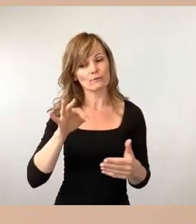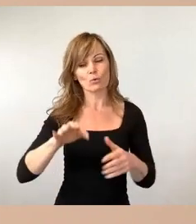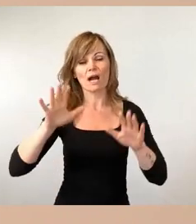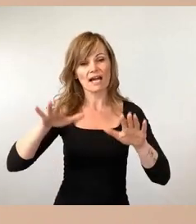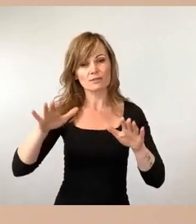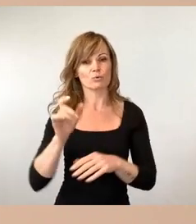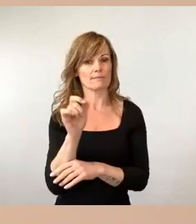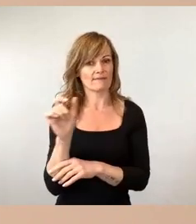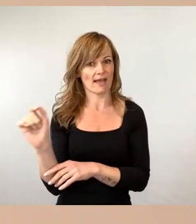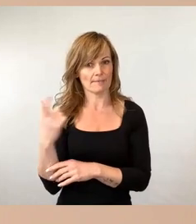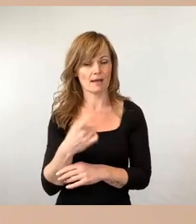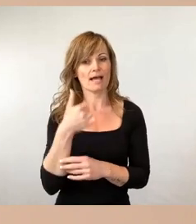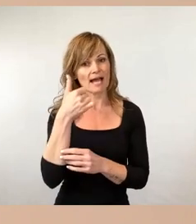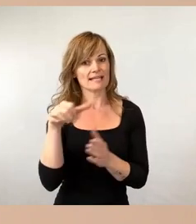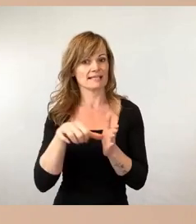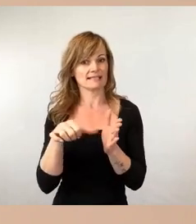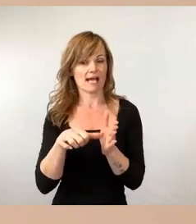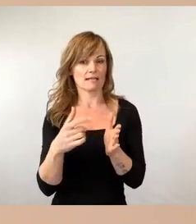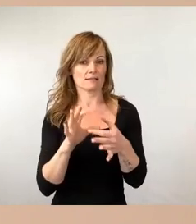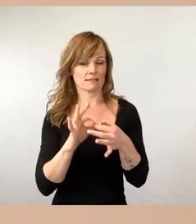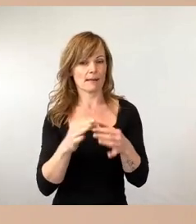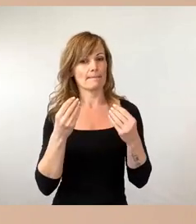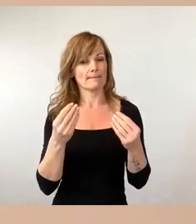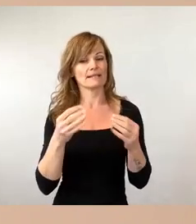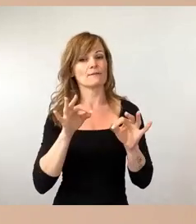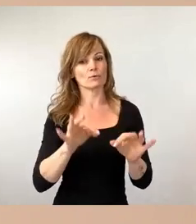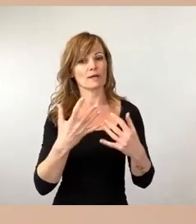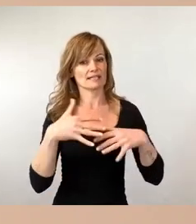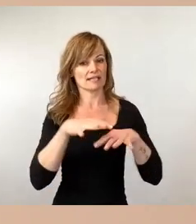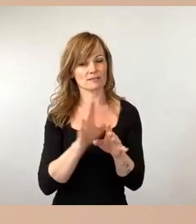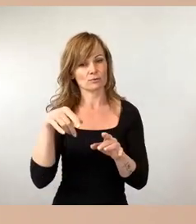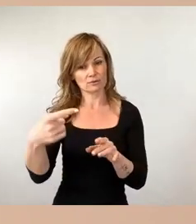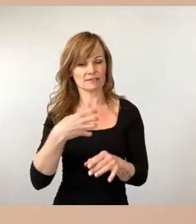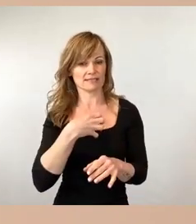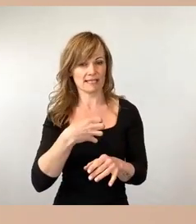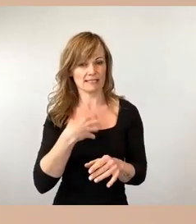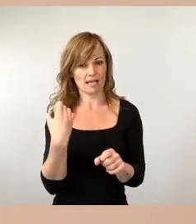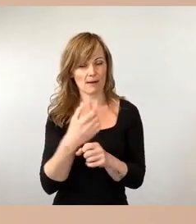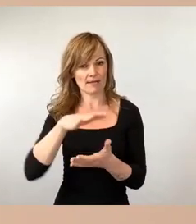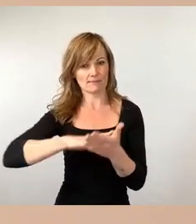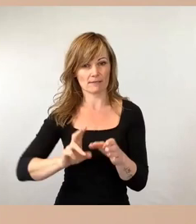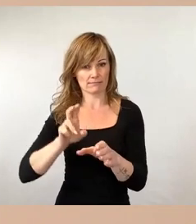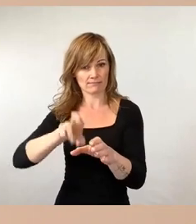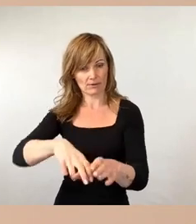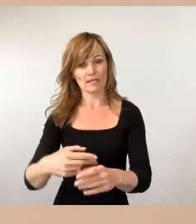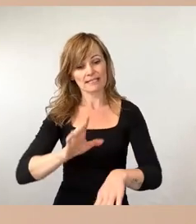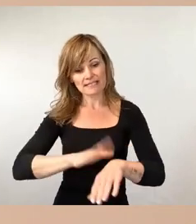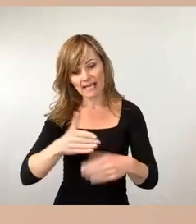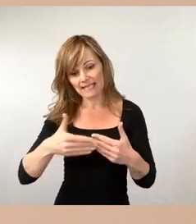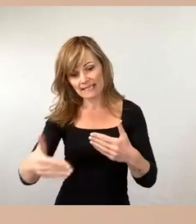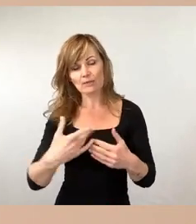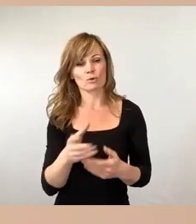zentrales Instrument der Integration auf dem Weg in den Dresdner Arbeitsmarkt, temporär oder auf Zeit. Vielen Dank.